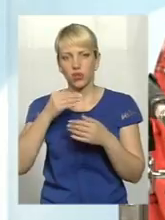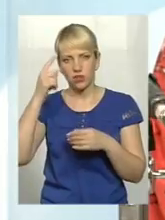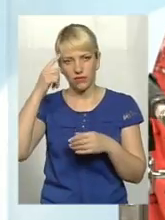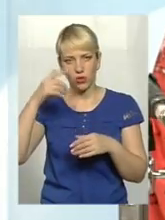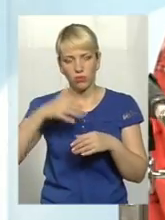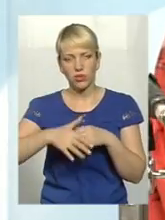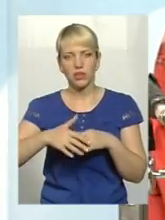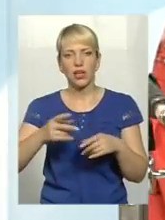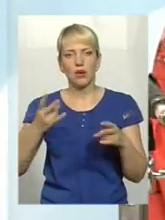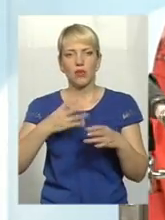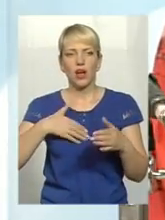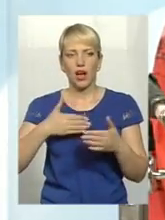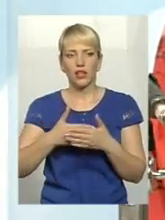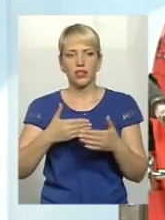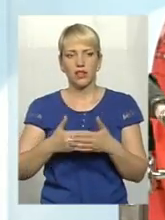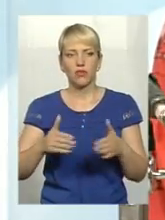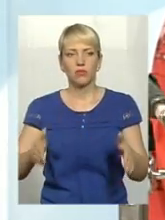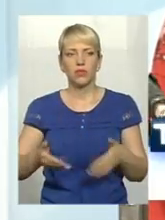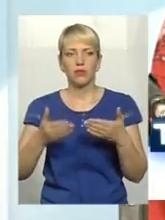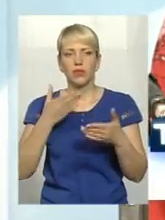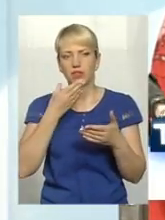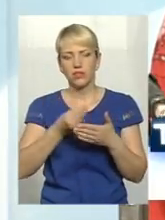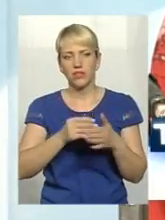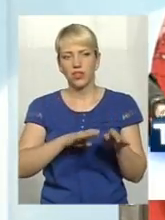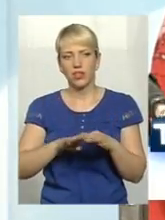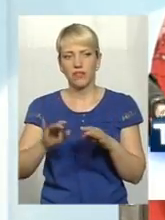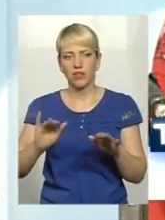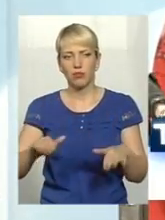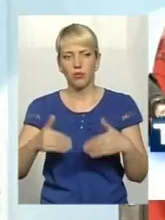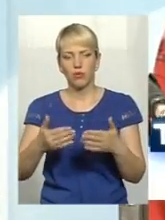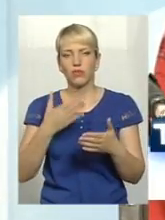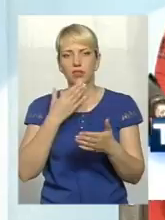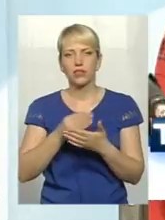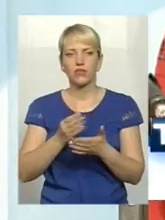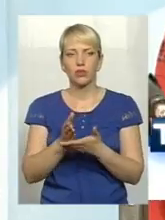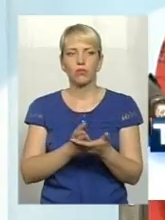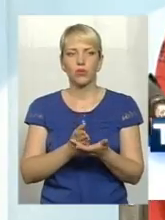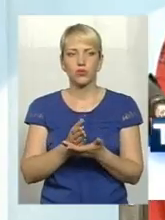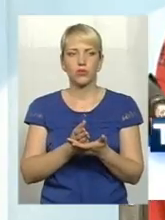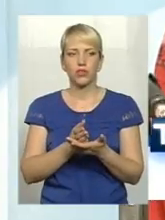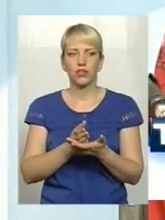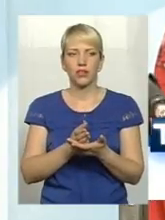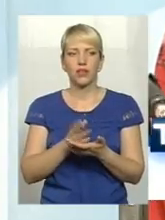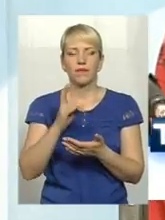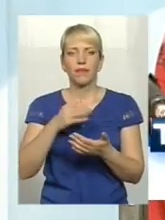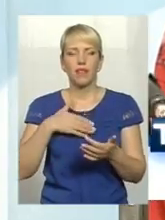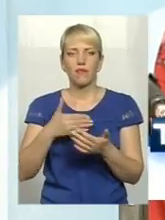свідомості почали активно піднімати свій рівень і пропонувати свої послуги, можливо, навіть в якійсь мірі, на